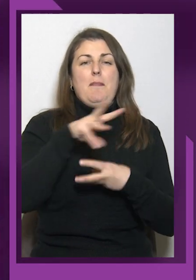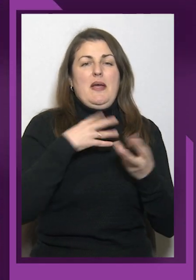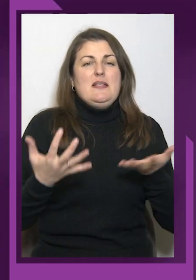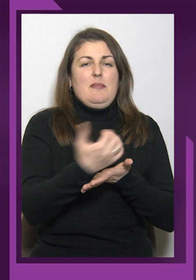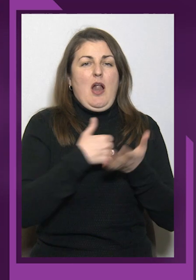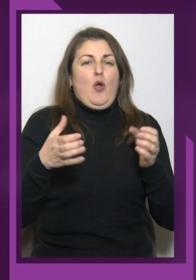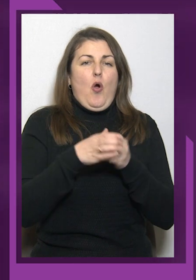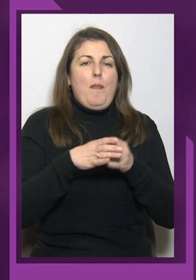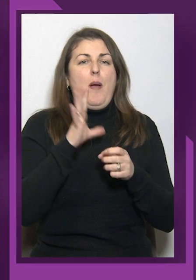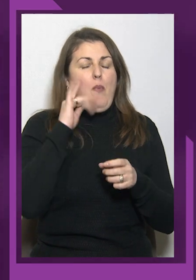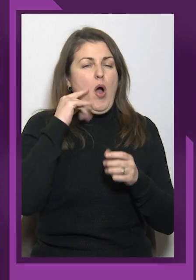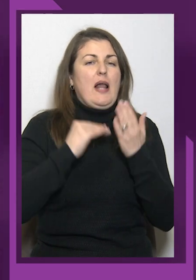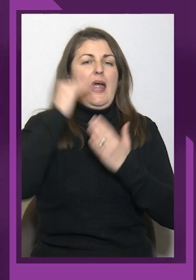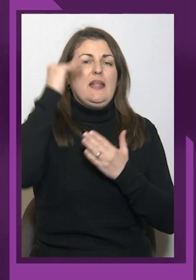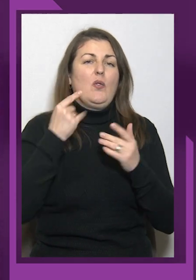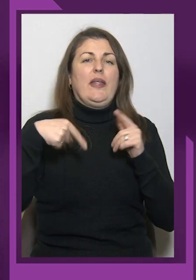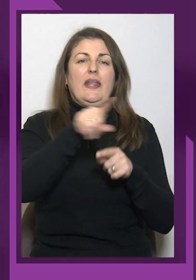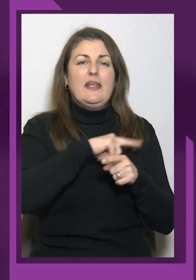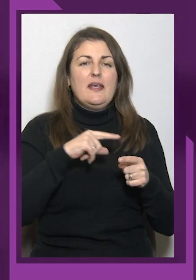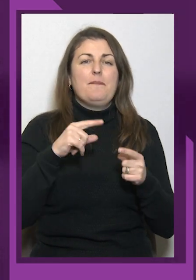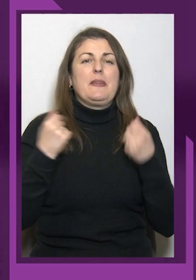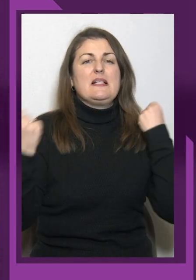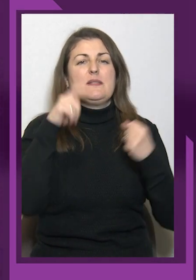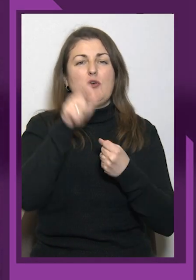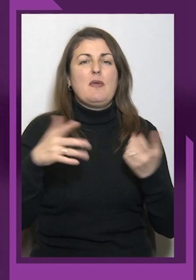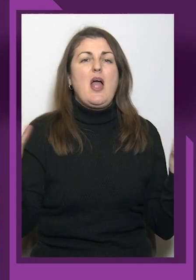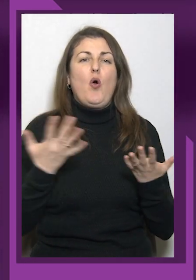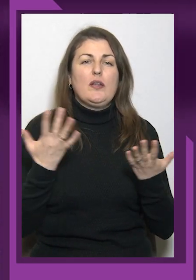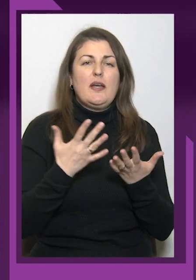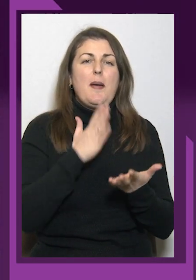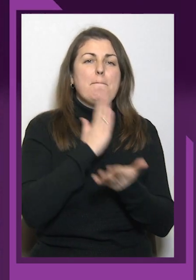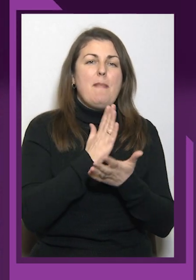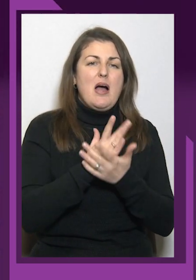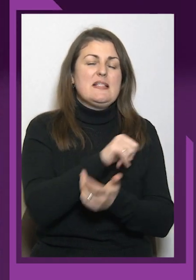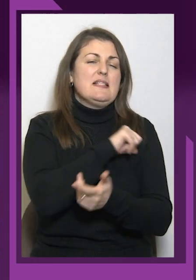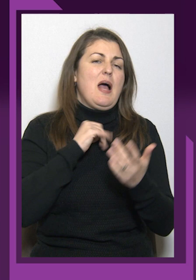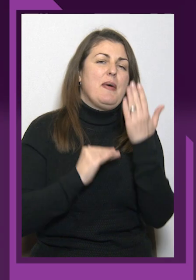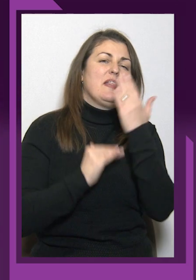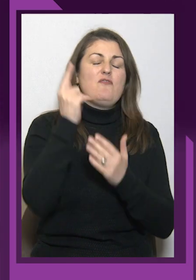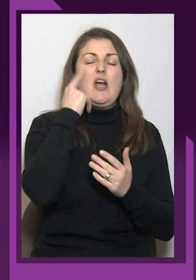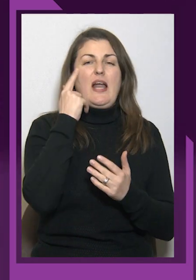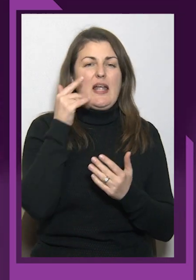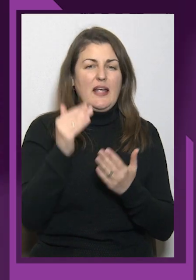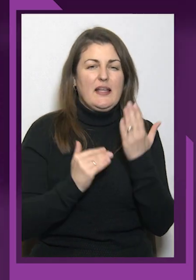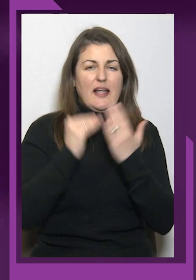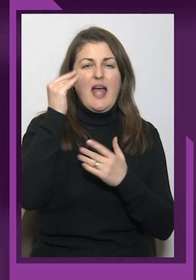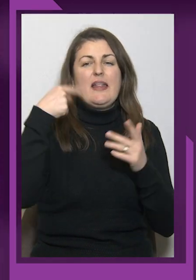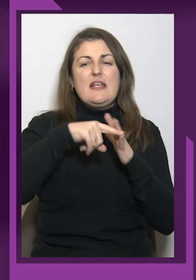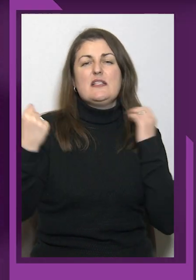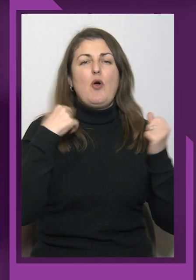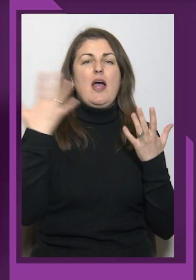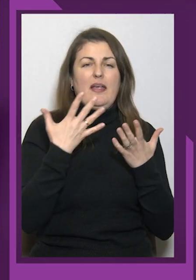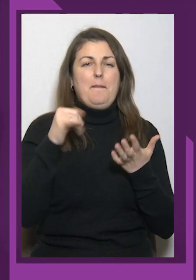команду по рейтингу. Тобто ті спортсмени, які мають найвищий рейтинг, ті спортсмени, які